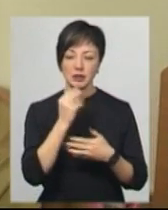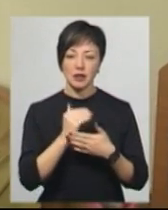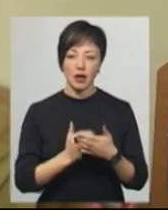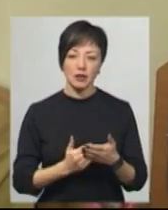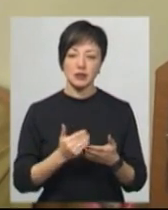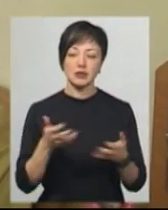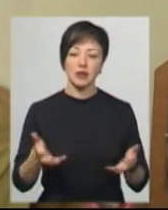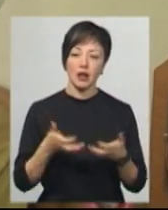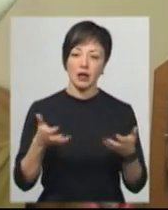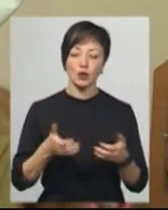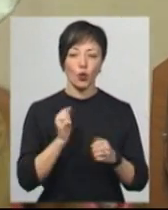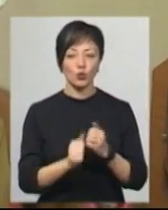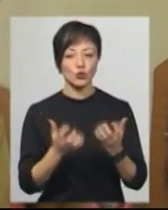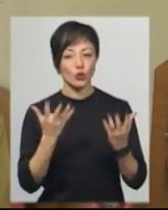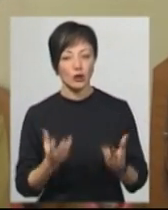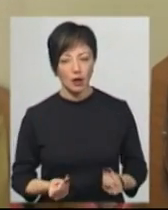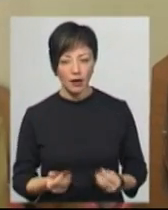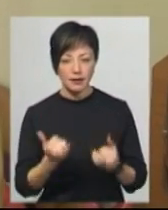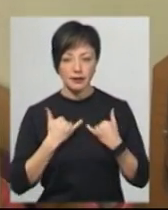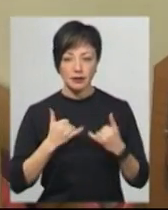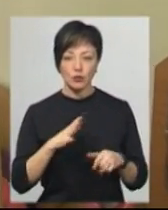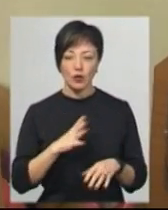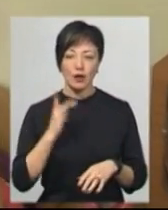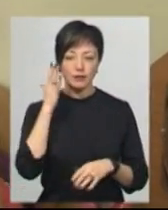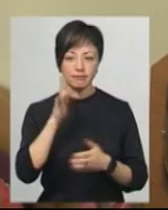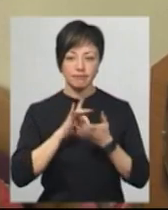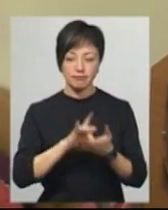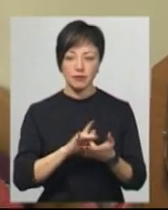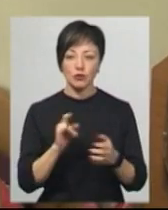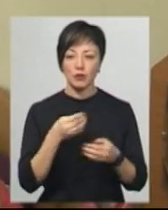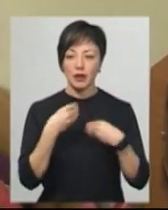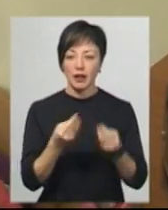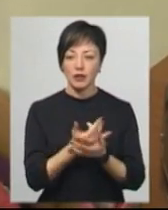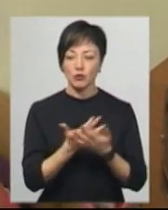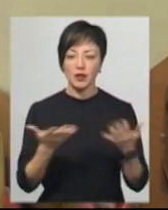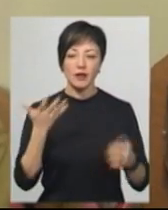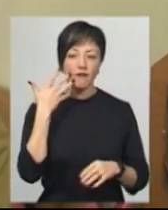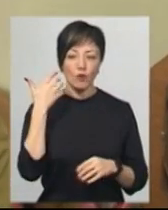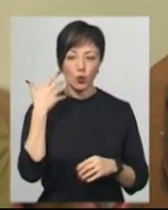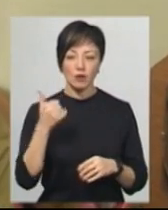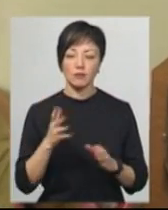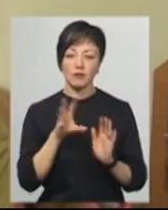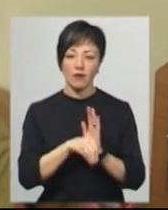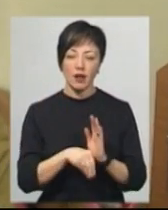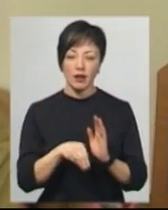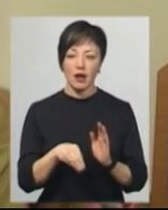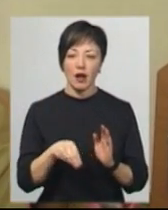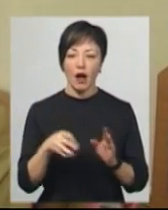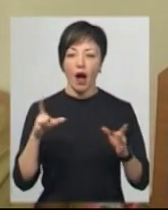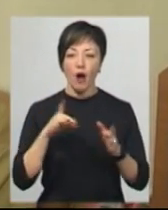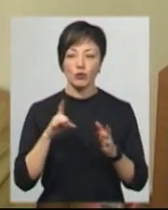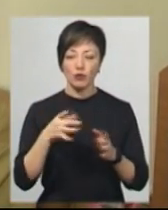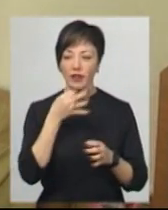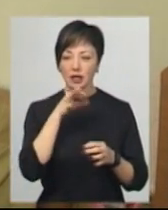гарніри, салати кожного дня. Для нас була ціль, щоб ми дали їм різноманітні фрукти, ми ввели гарбузове насіння,